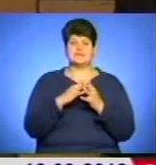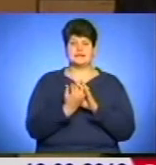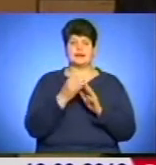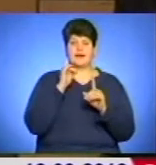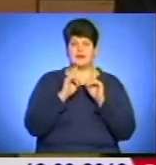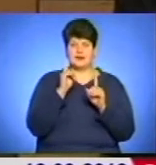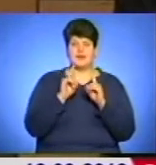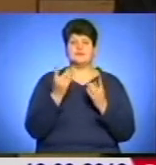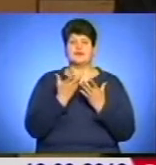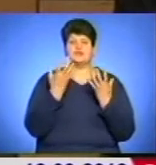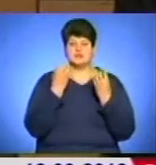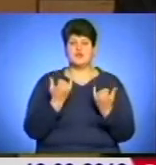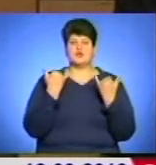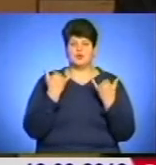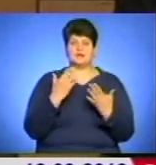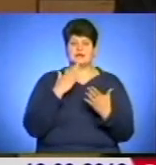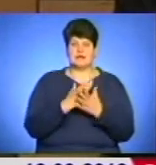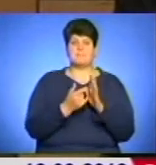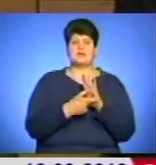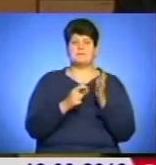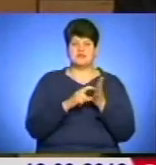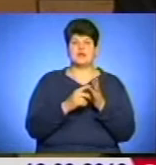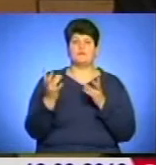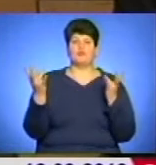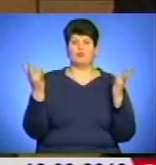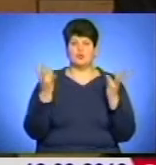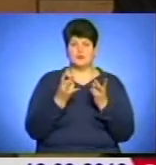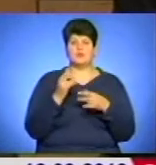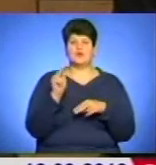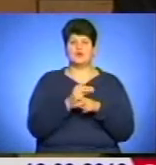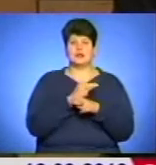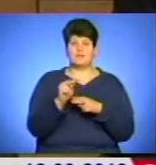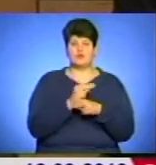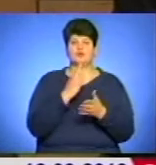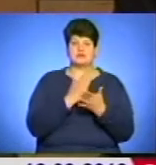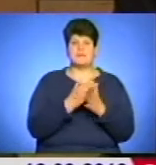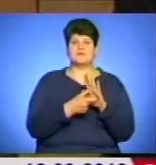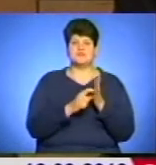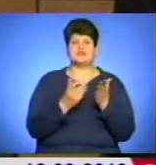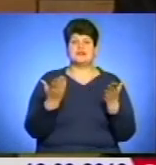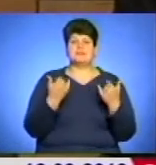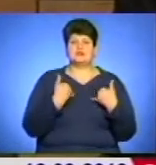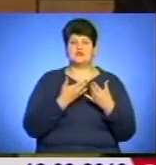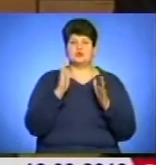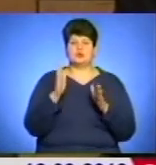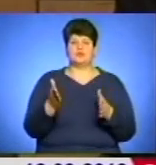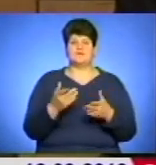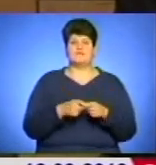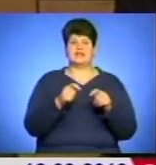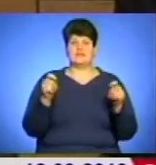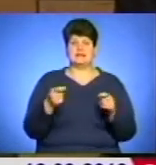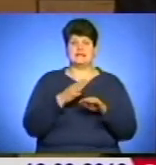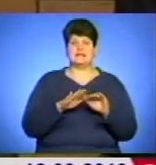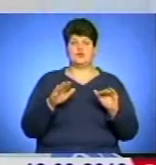де сьогодні є приміщення, які потребують ремонту, є приміщення, де ми сьогодні будемо відкривати такі дитячі